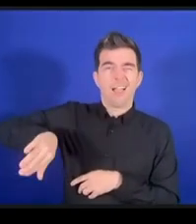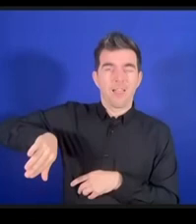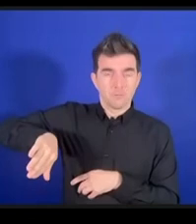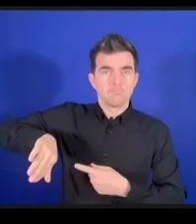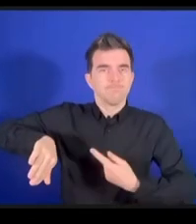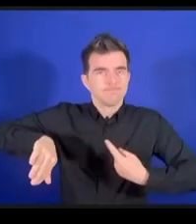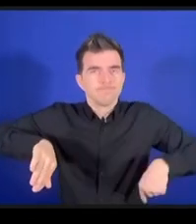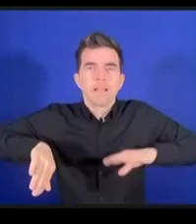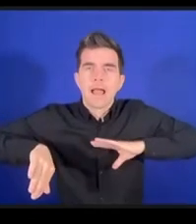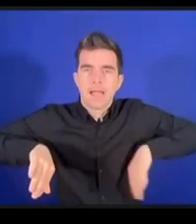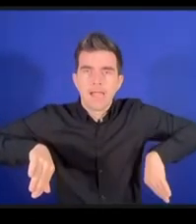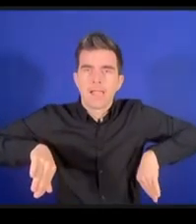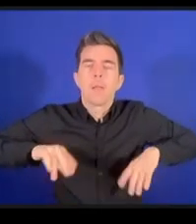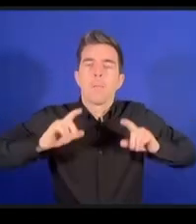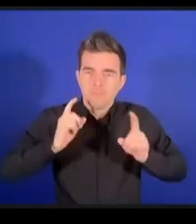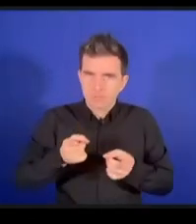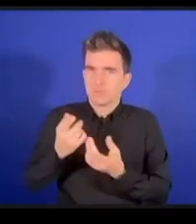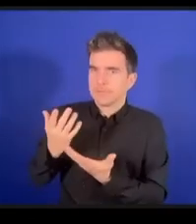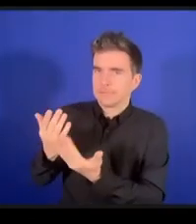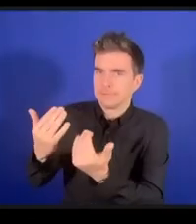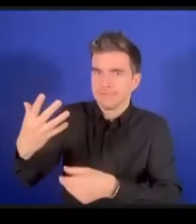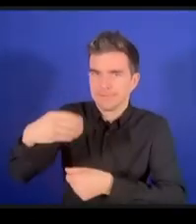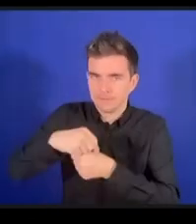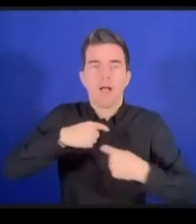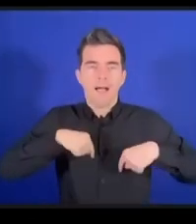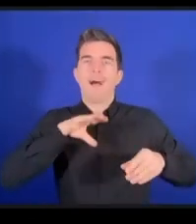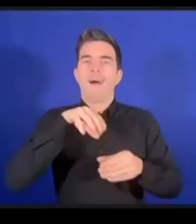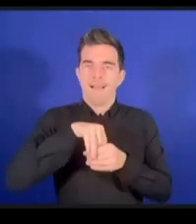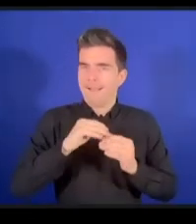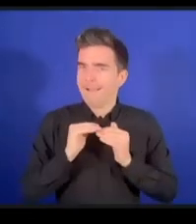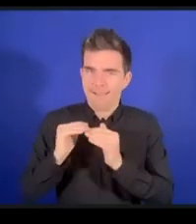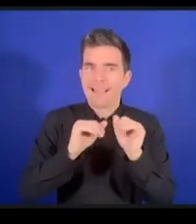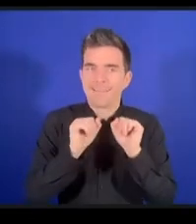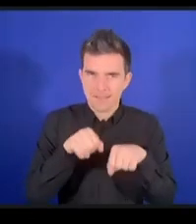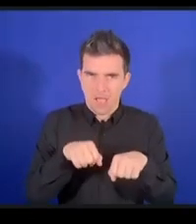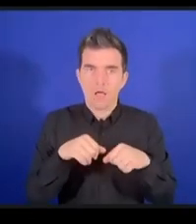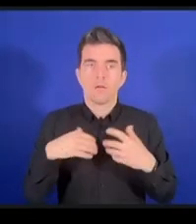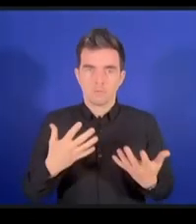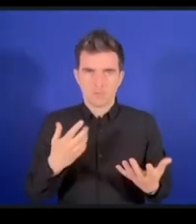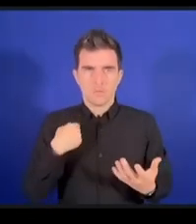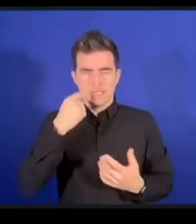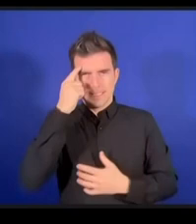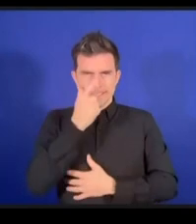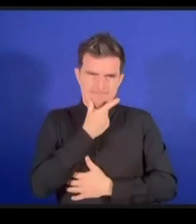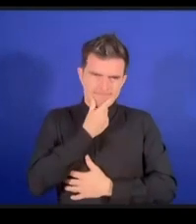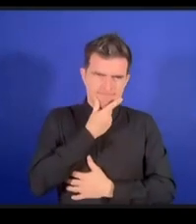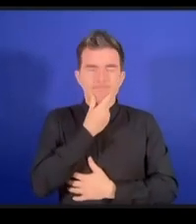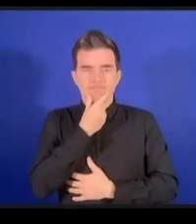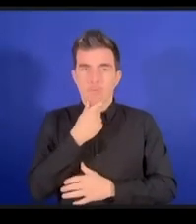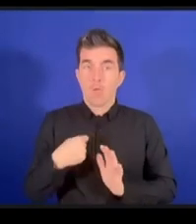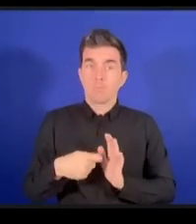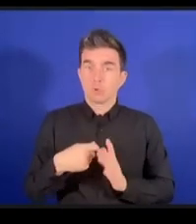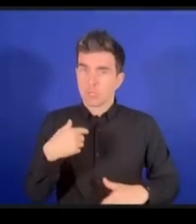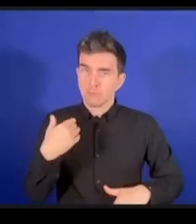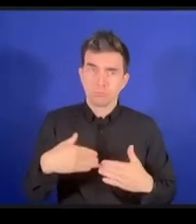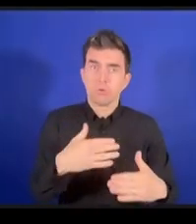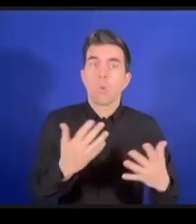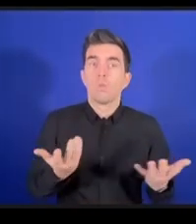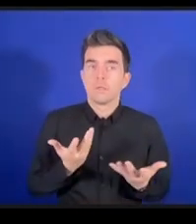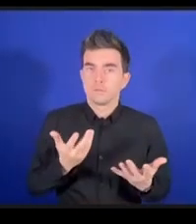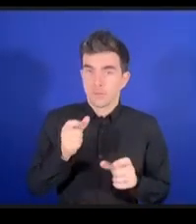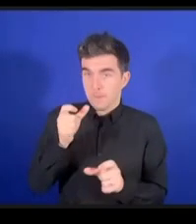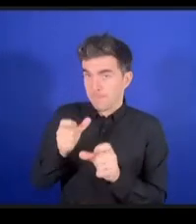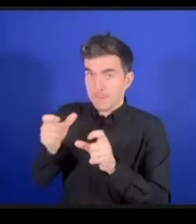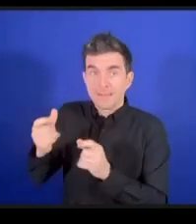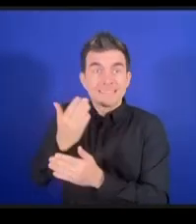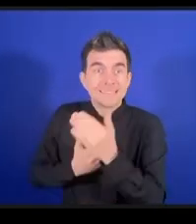いただくというプロジェクトをスタートしたんですそうすると前のIGF初期の頃のIGFではもっと多くの